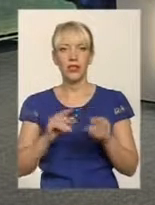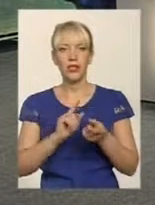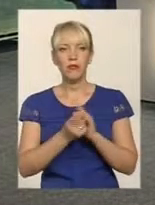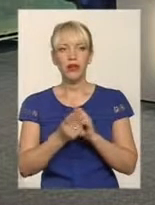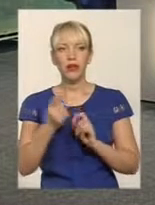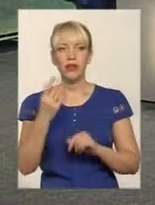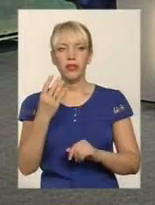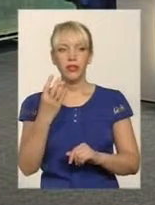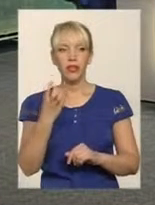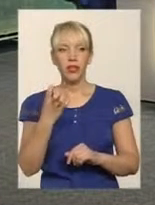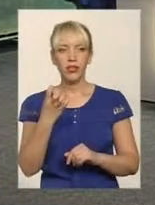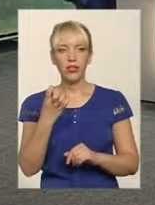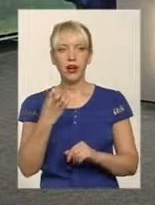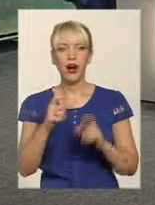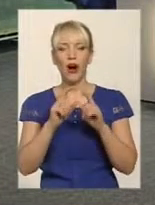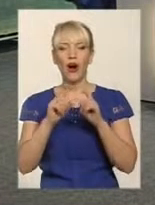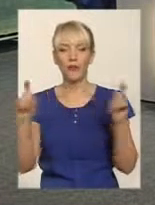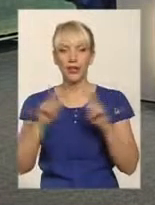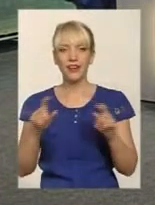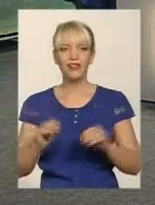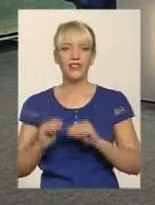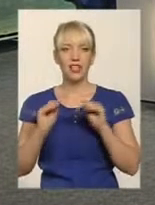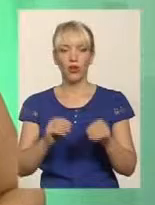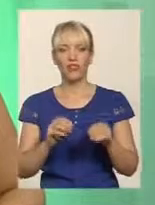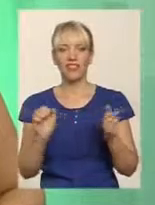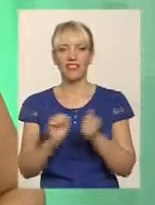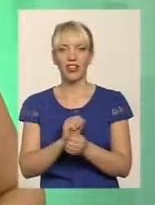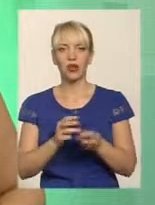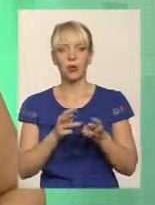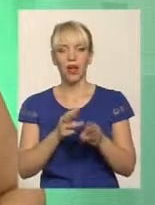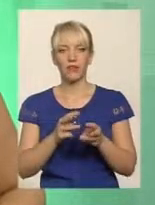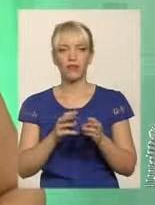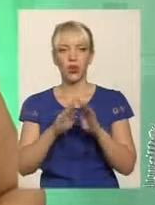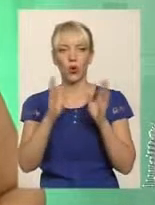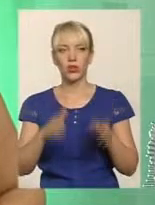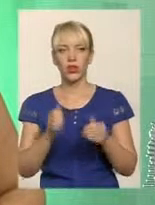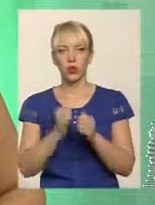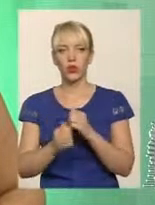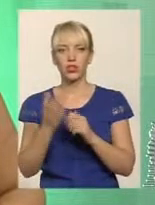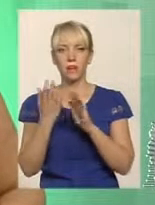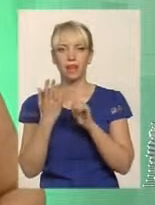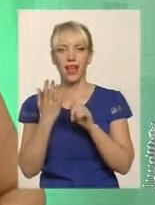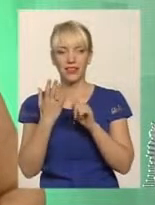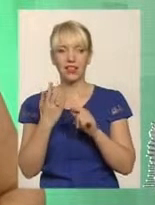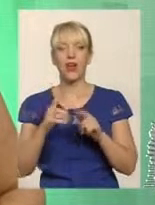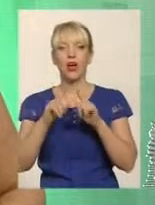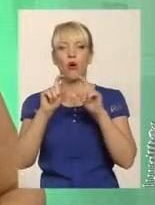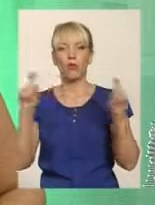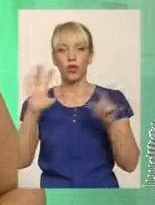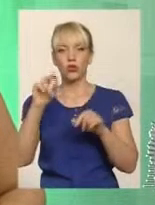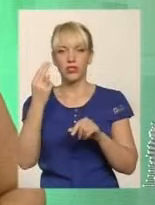на 400 об'єктах встановлені твердопалені котли. Кожен п'ятий об'єкт соціальної сфери переведен на